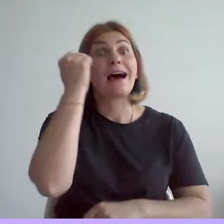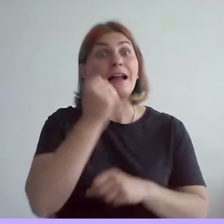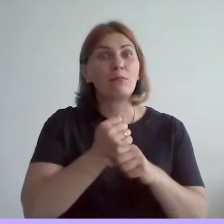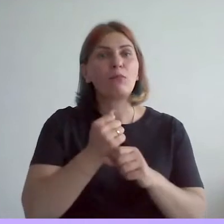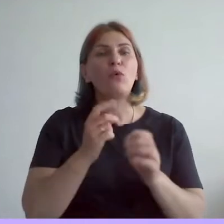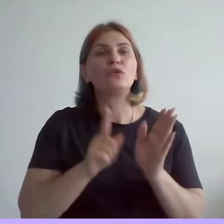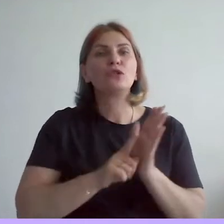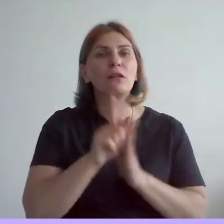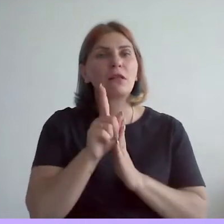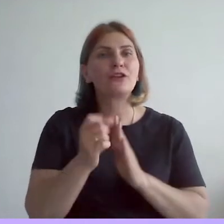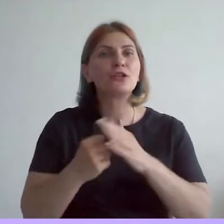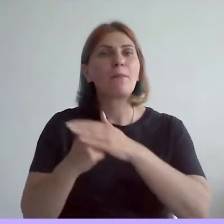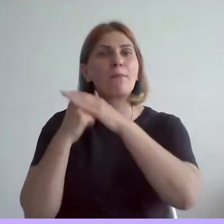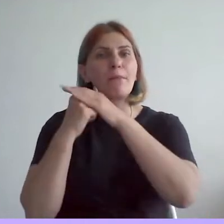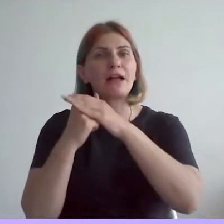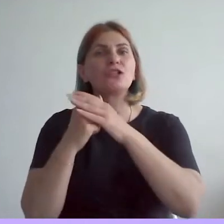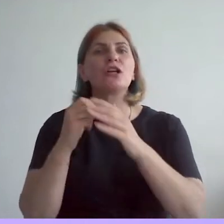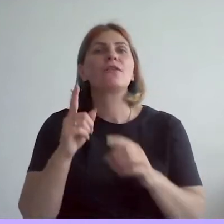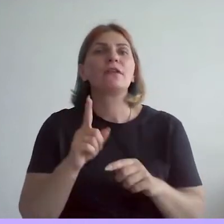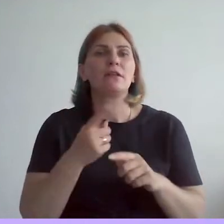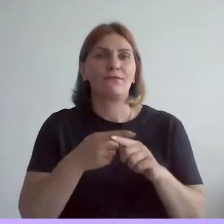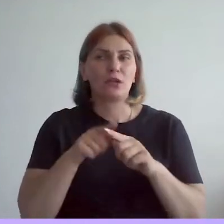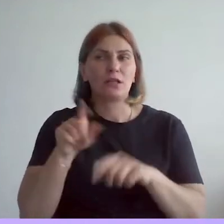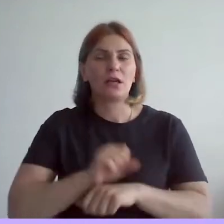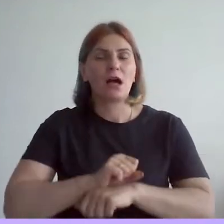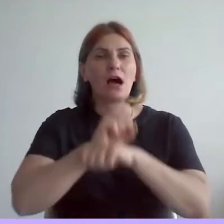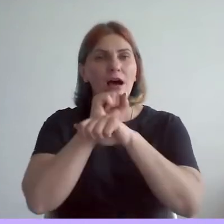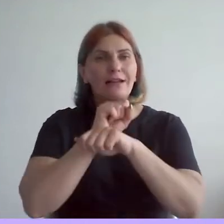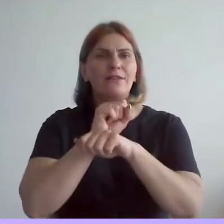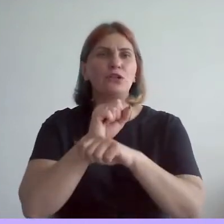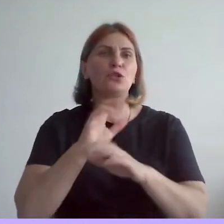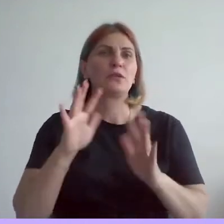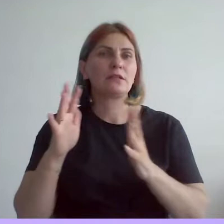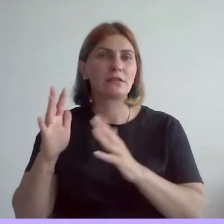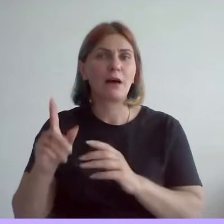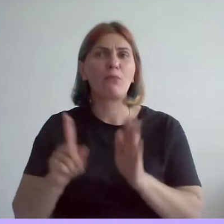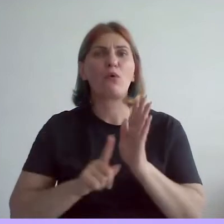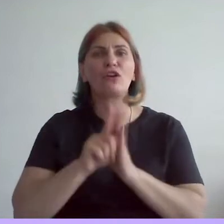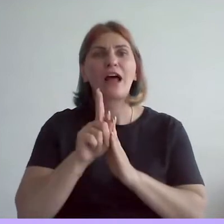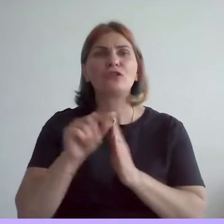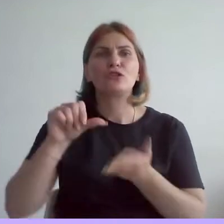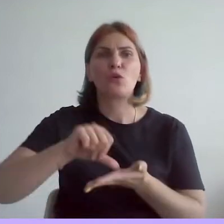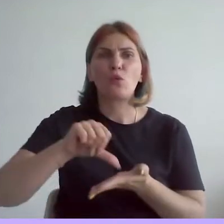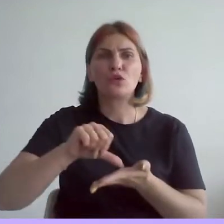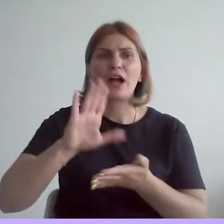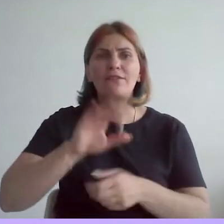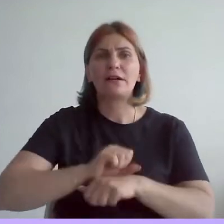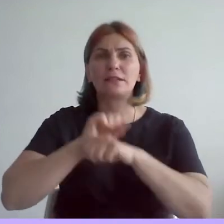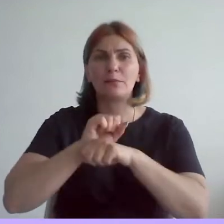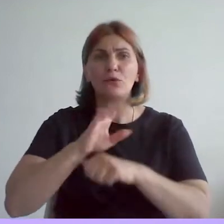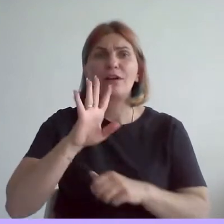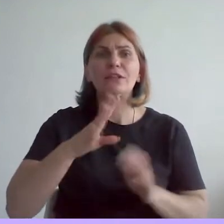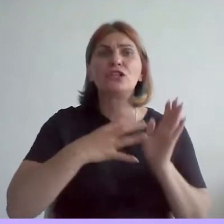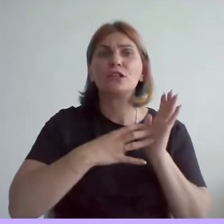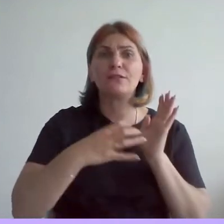вот эти вот революционные события, участвовать в стачках. И в 1918 году